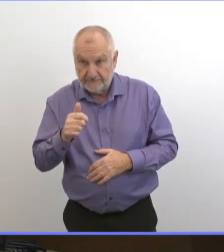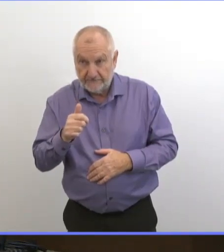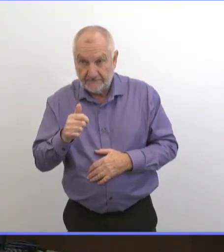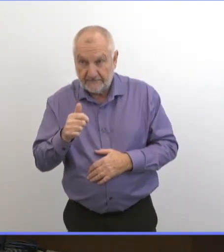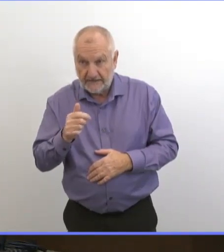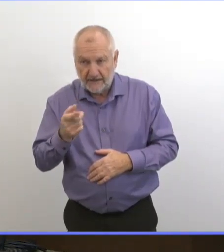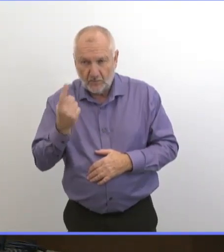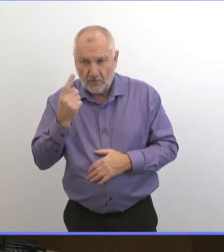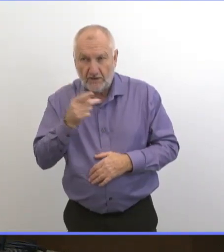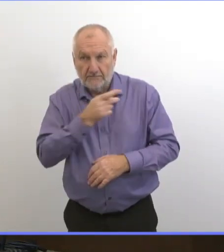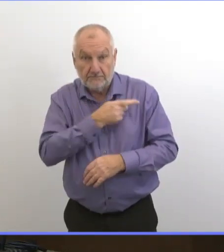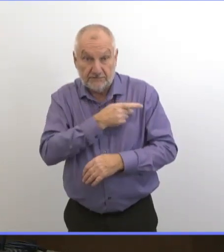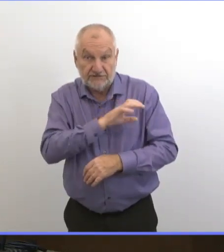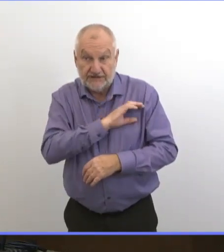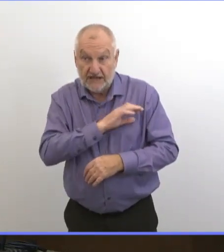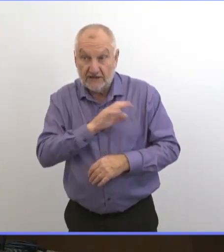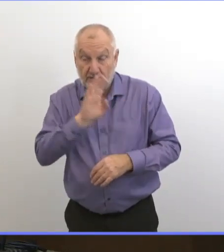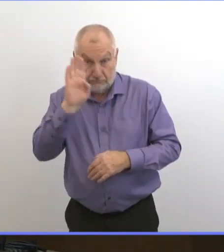Question inaudible.